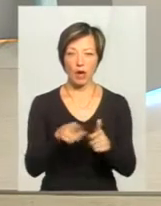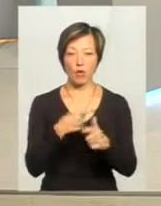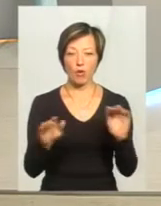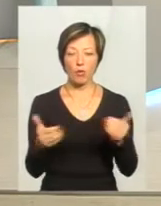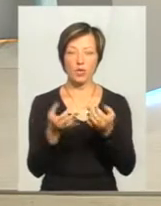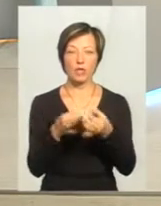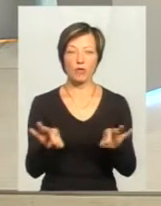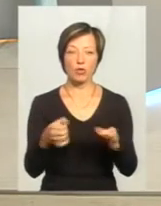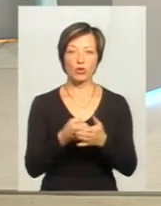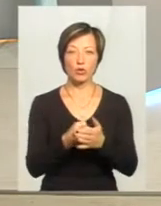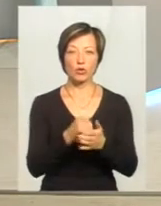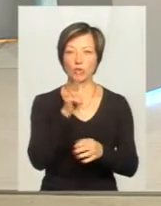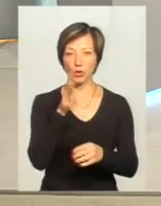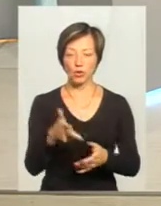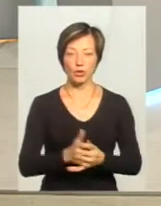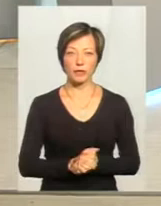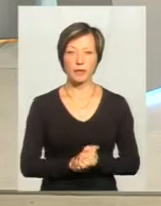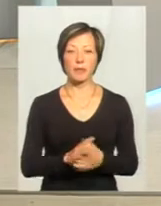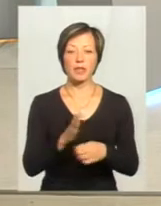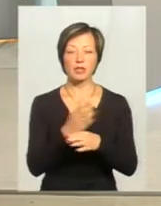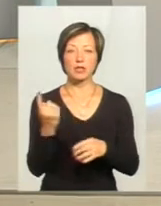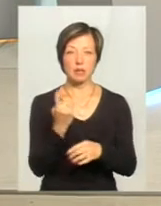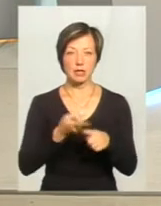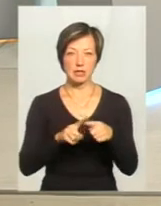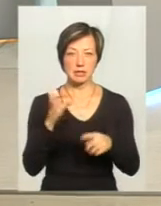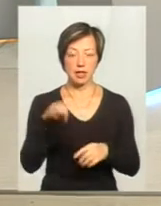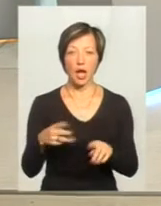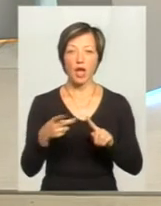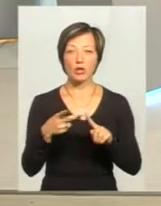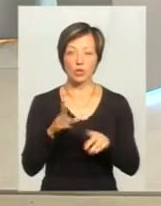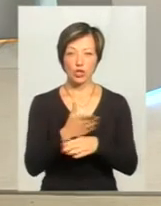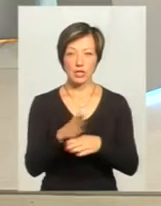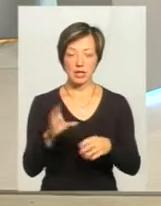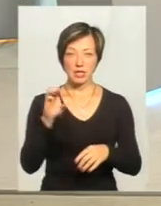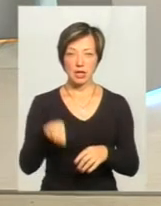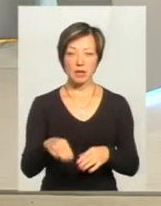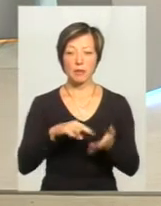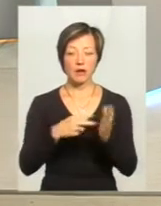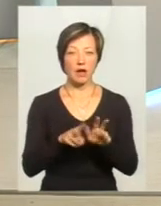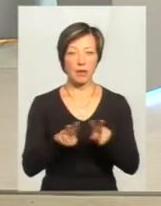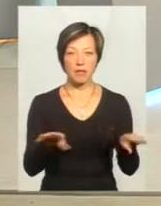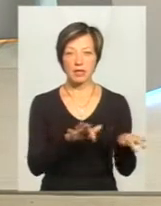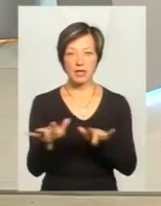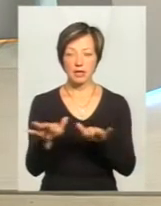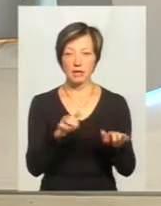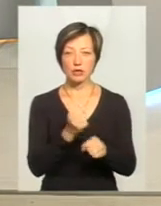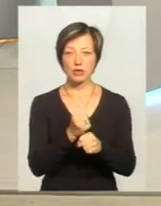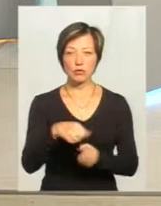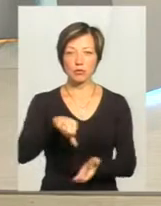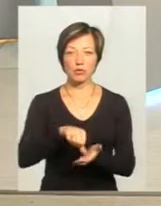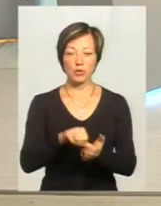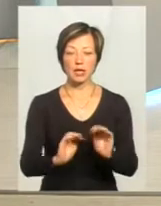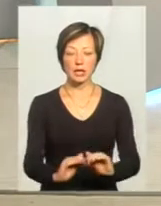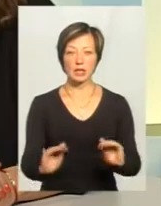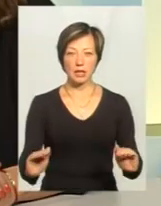обмеженням волі на строк до 3 років. Це частина перша цієї статті. Частина друга цієї статті передбачає ті самі дії, вчинені у присутності